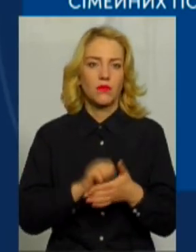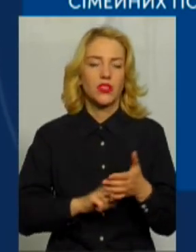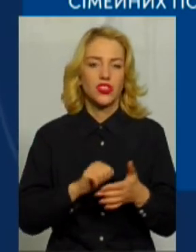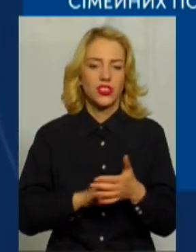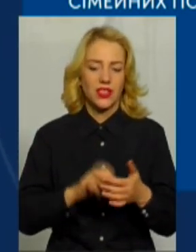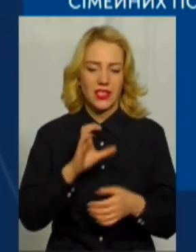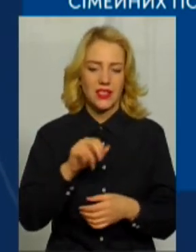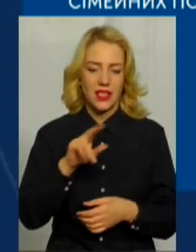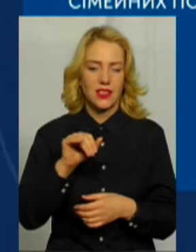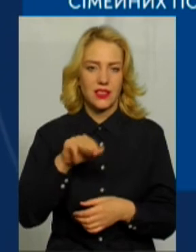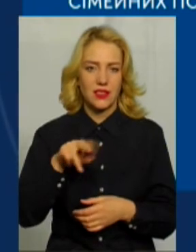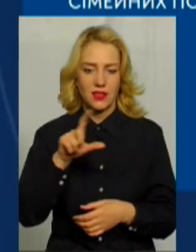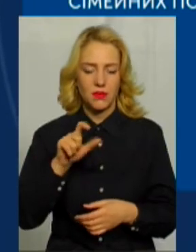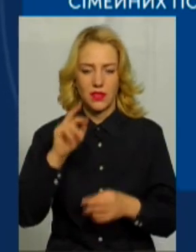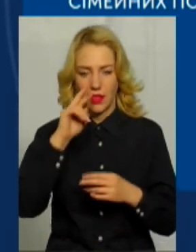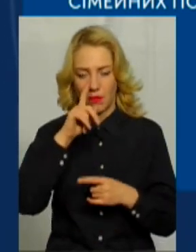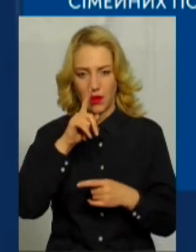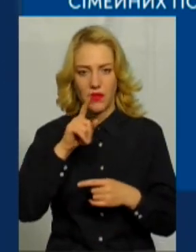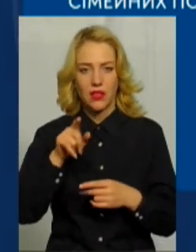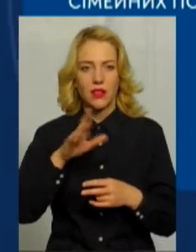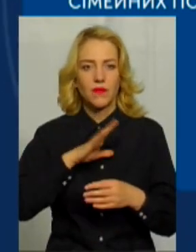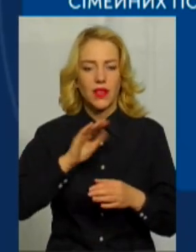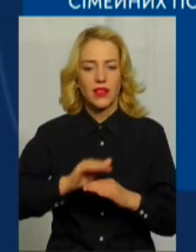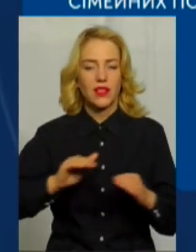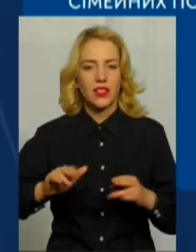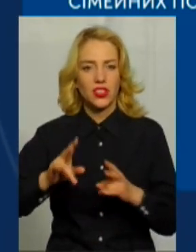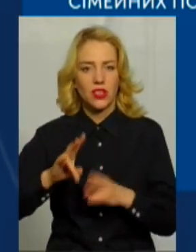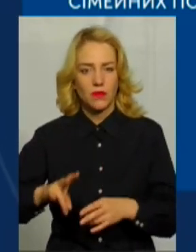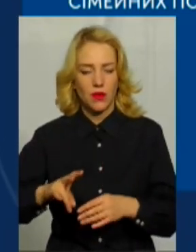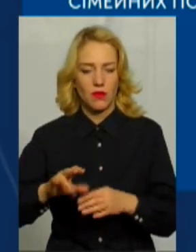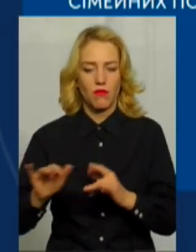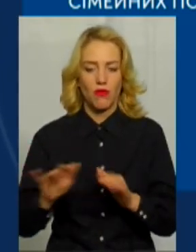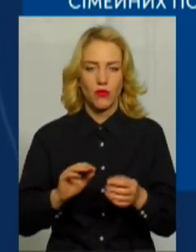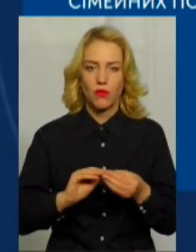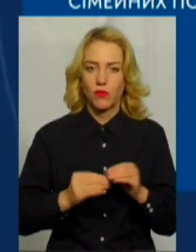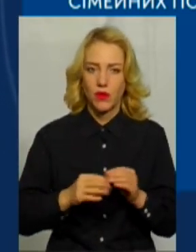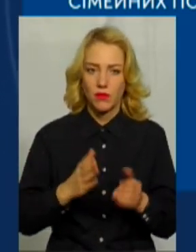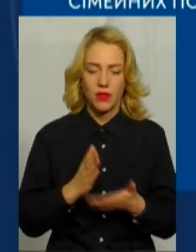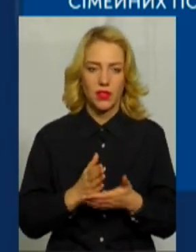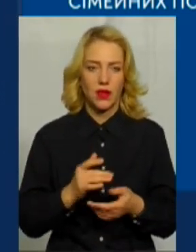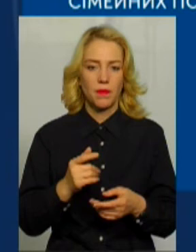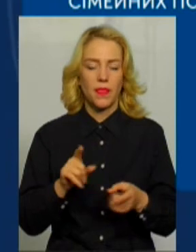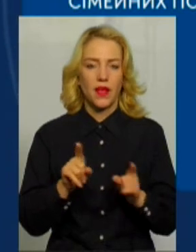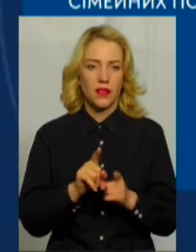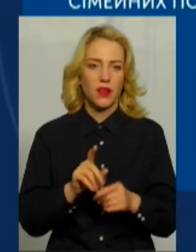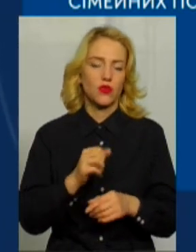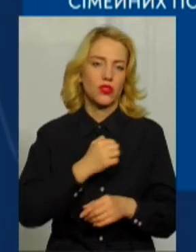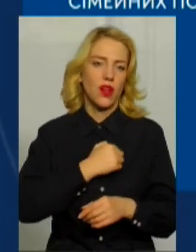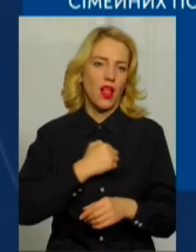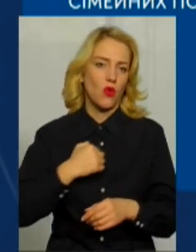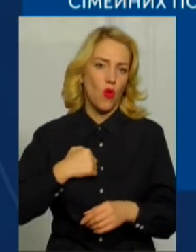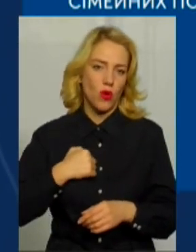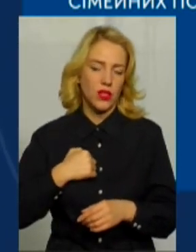неправильне виховання, поведінкові проблеми. Ну і часто є такою причиною, як алкоголіст. І